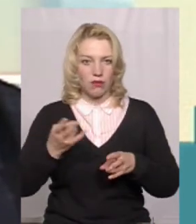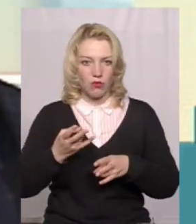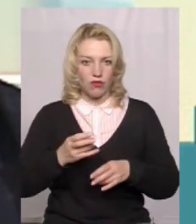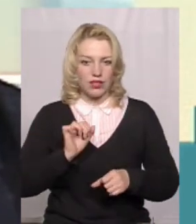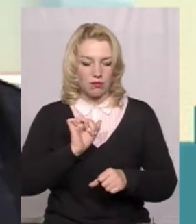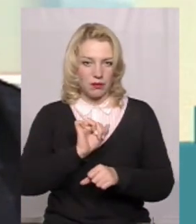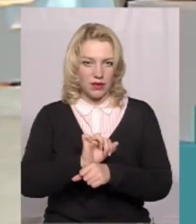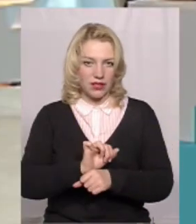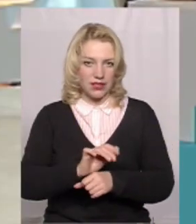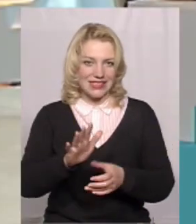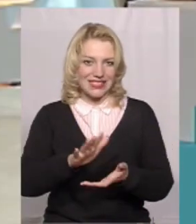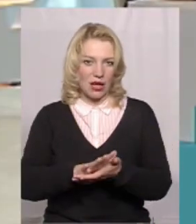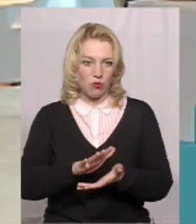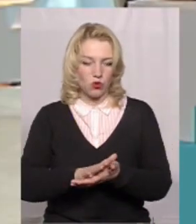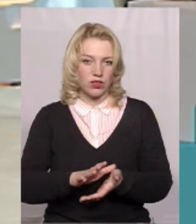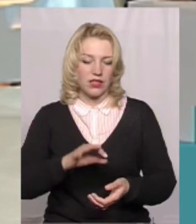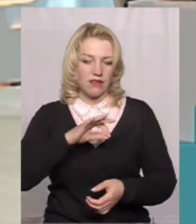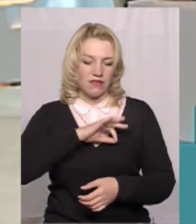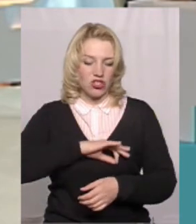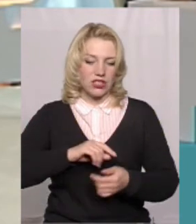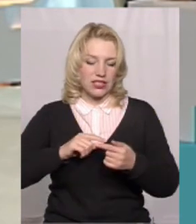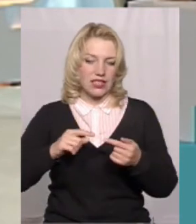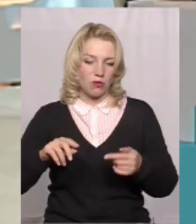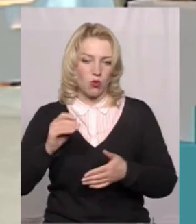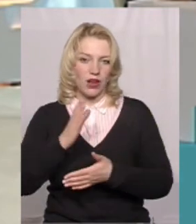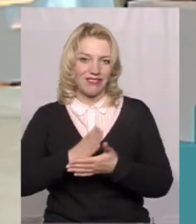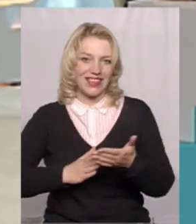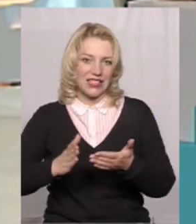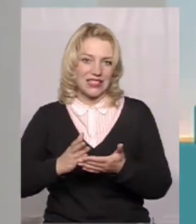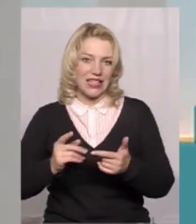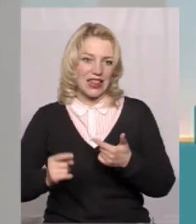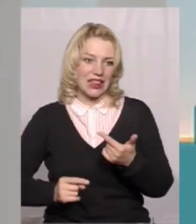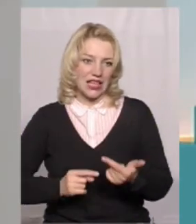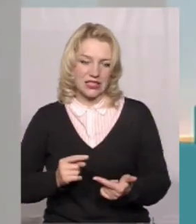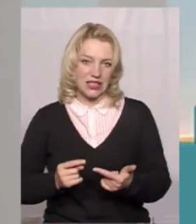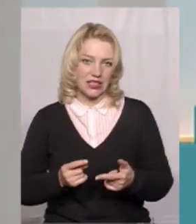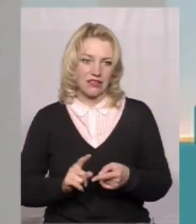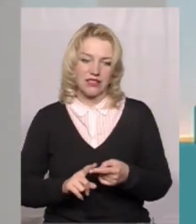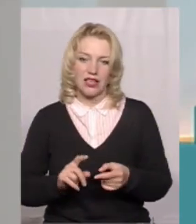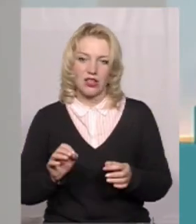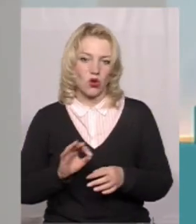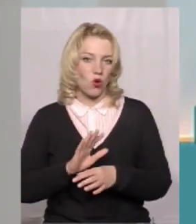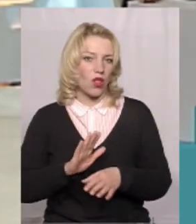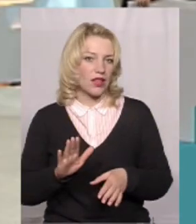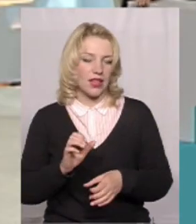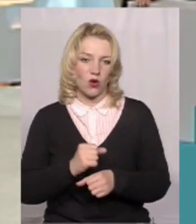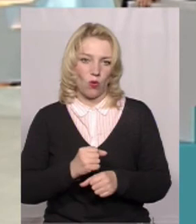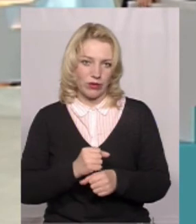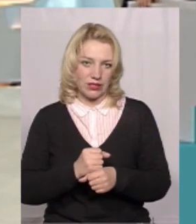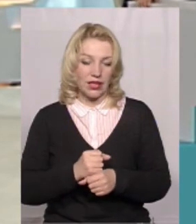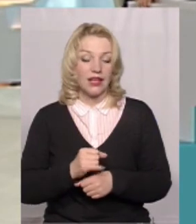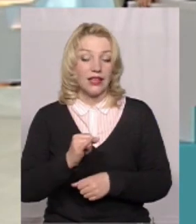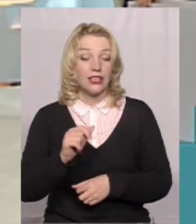забруднення, вжити заходи по ліквідації наслідків обов'язково. Оце ніколи не робиться. Ліквідація наслідків. І